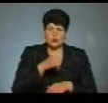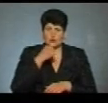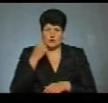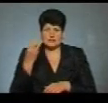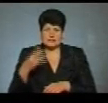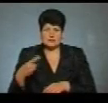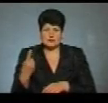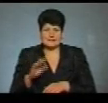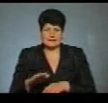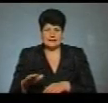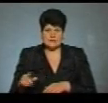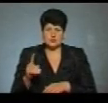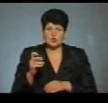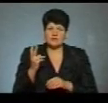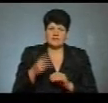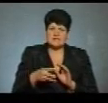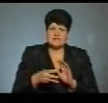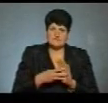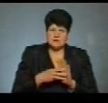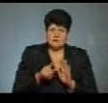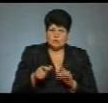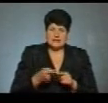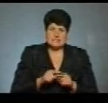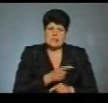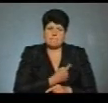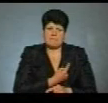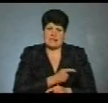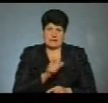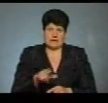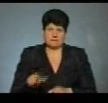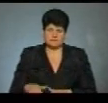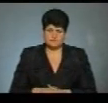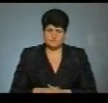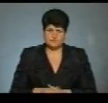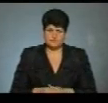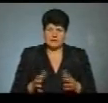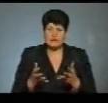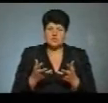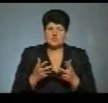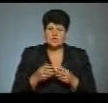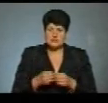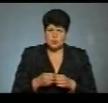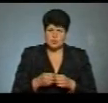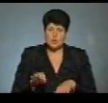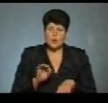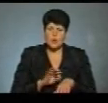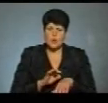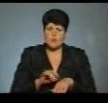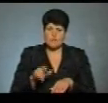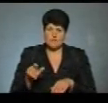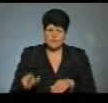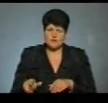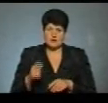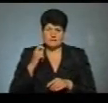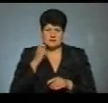31 діти. 128 осіб, які захворіли – це медики. Число хворих в віці